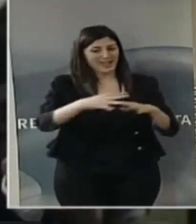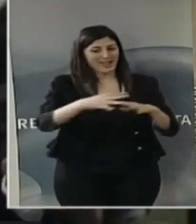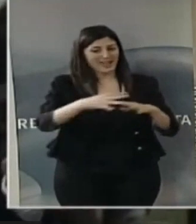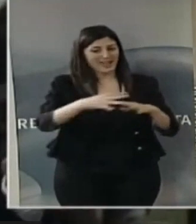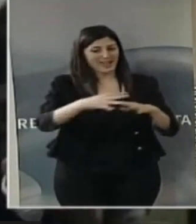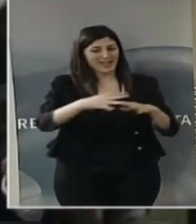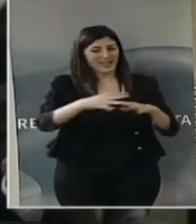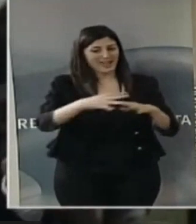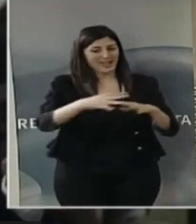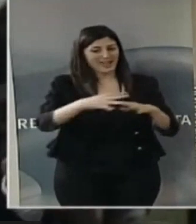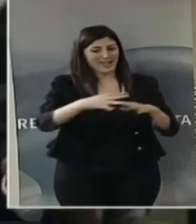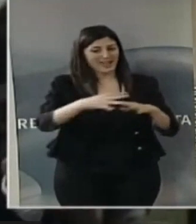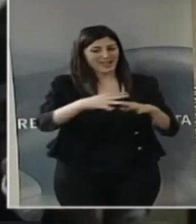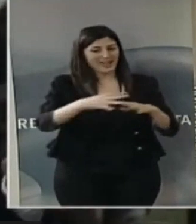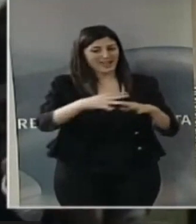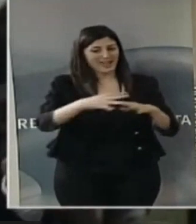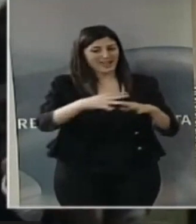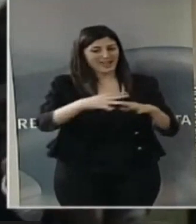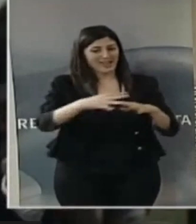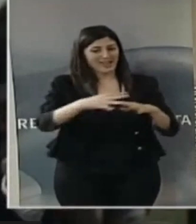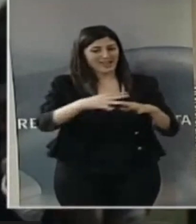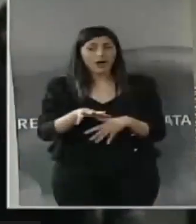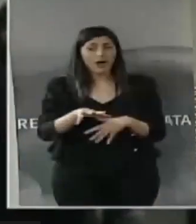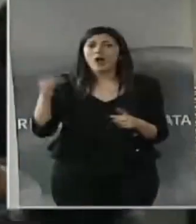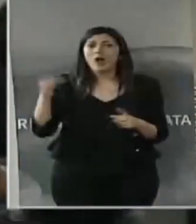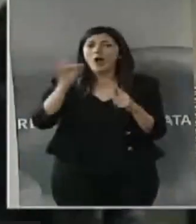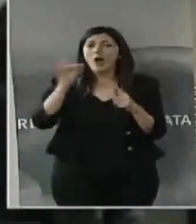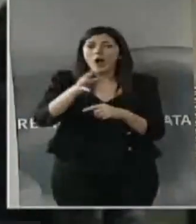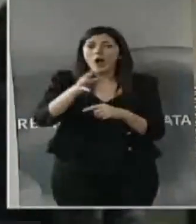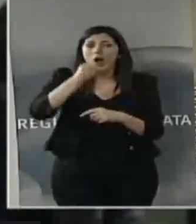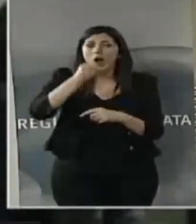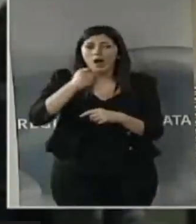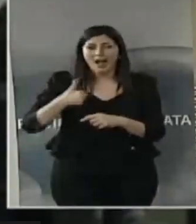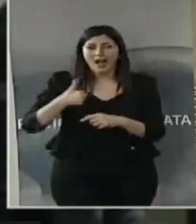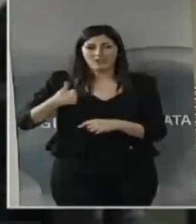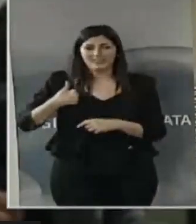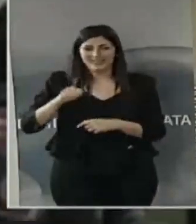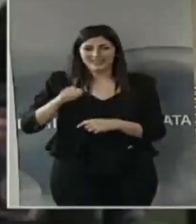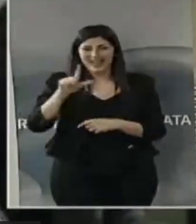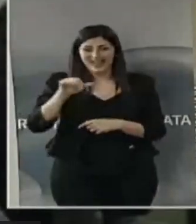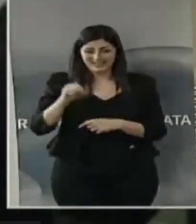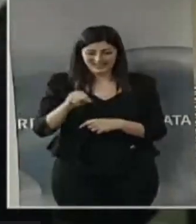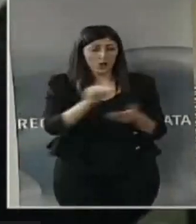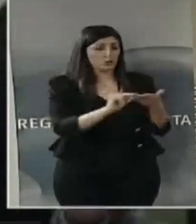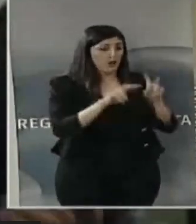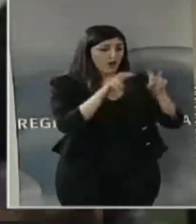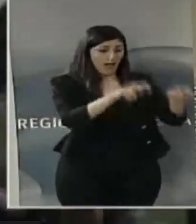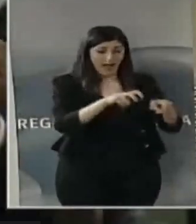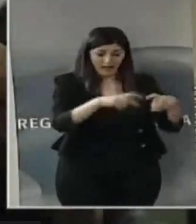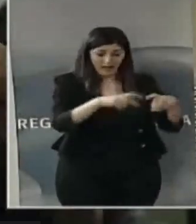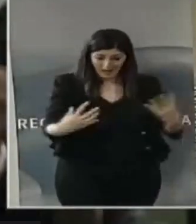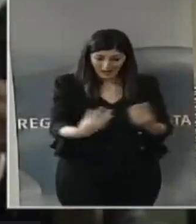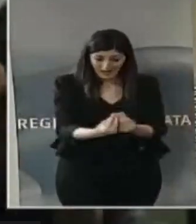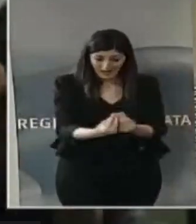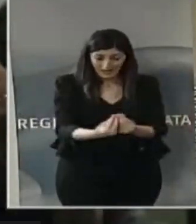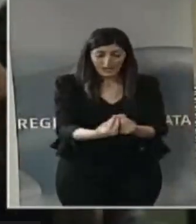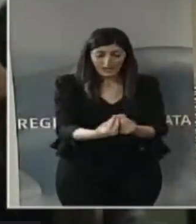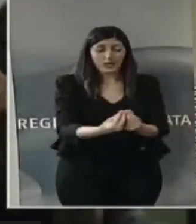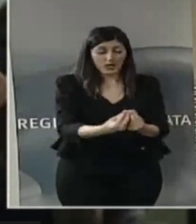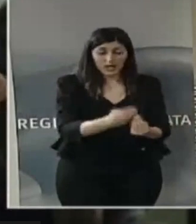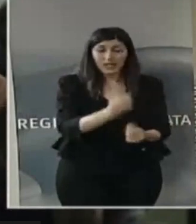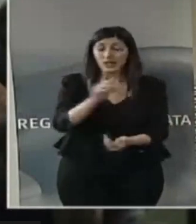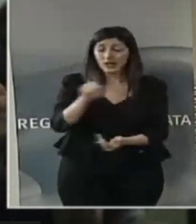Nell'obiettivo di far diventare l'Alsia e le scuole agrarie beneficiari